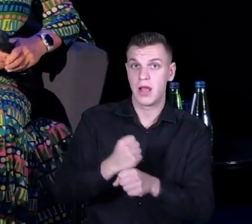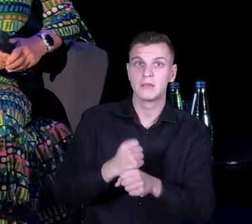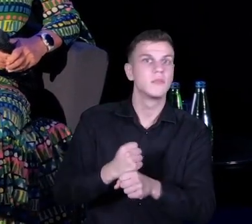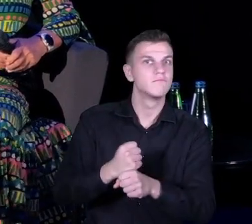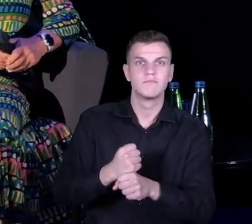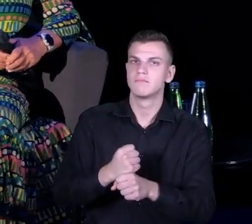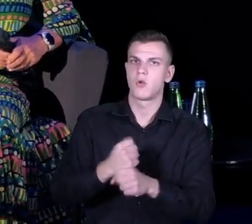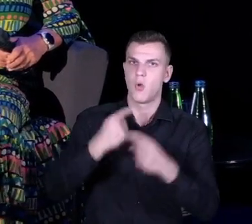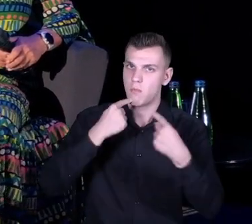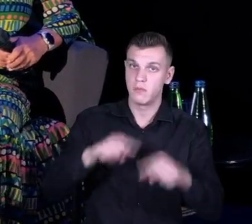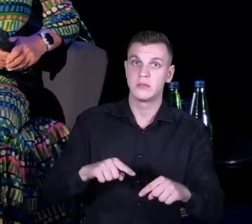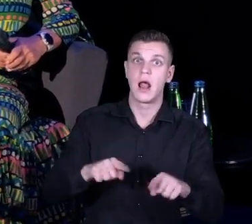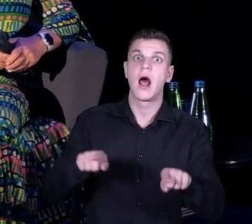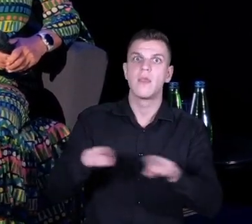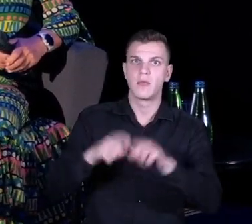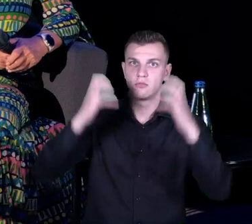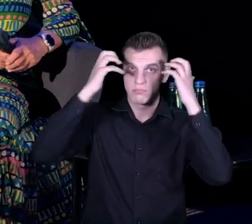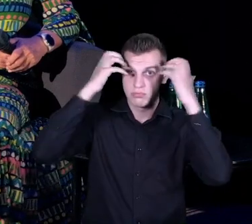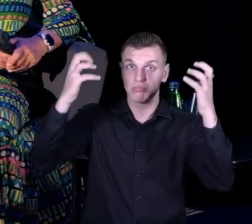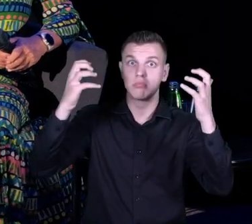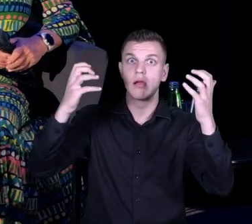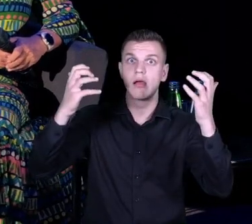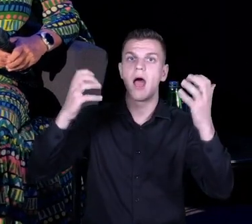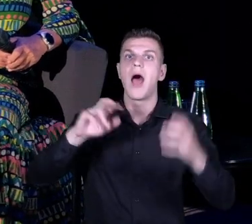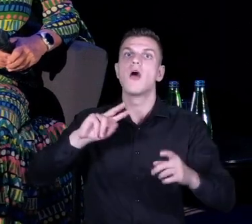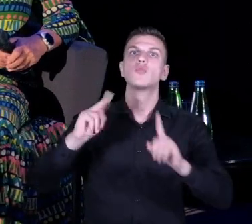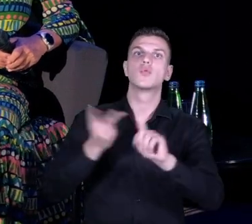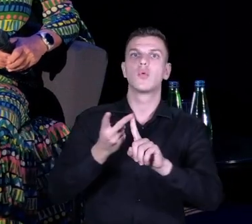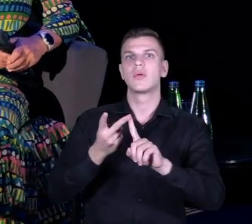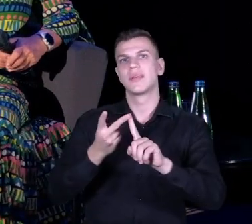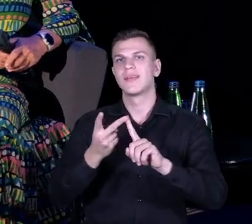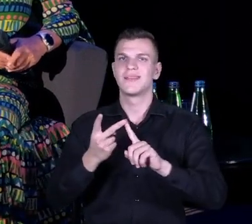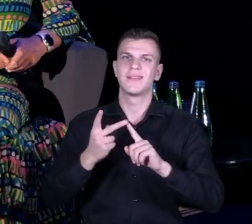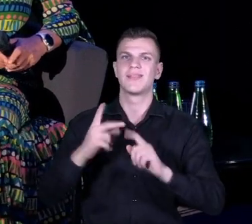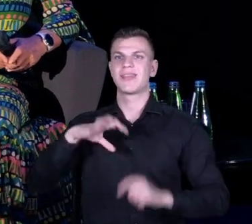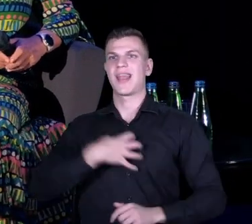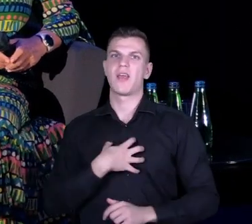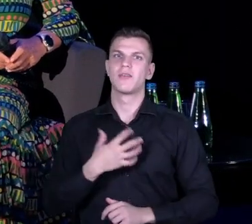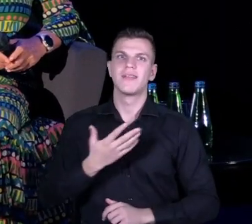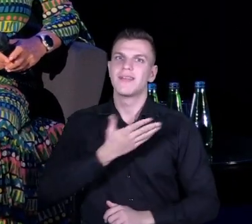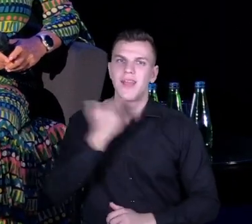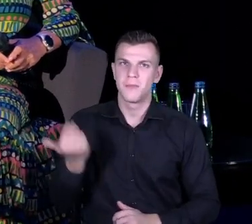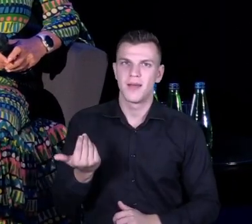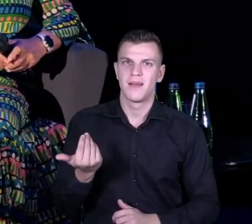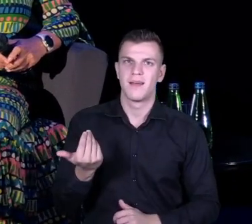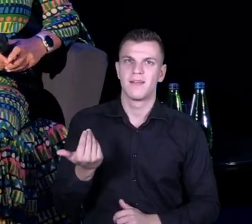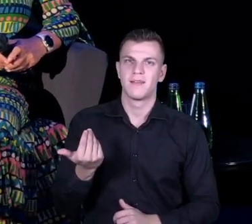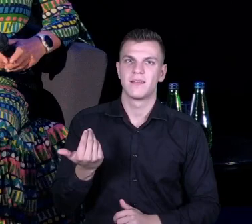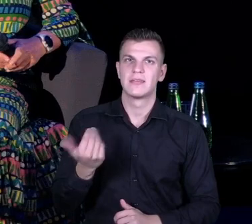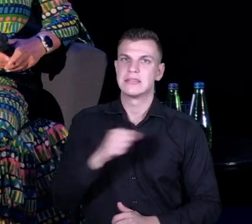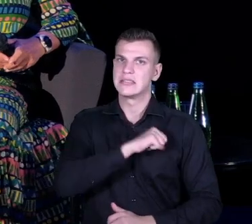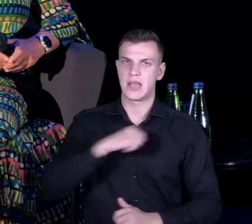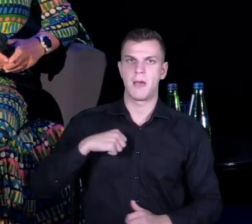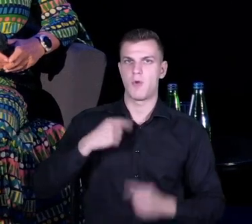samotność dyrektora, który nie ma drugiego nauczyciela, z którym może stworzyć grupę, może sprawdzić z drugim